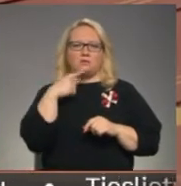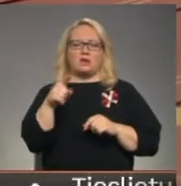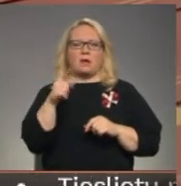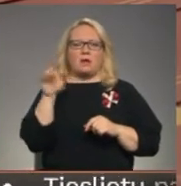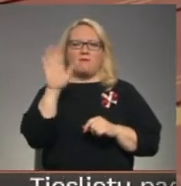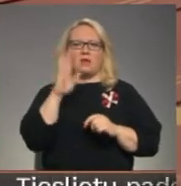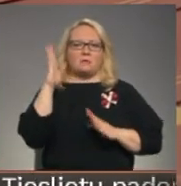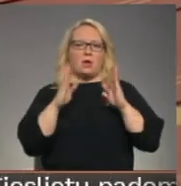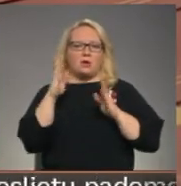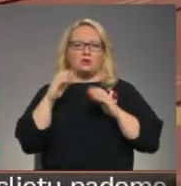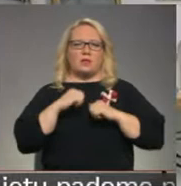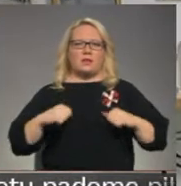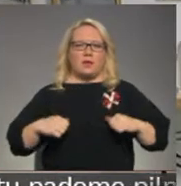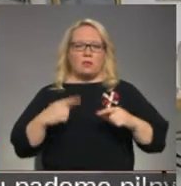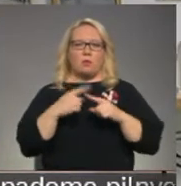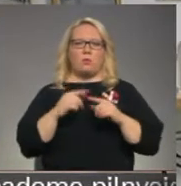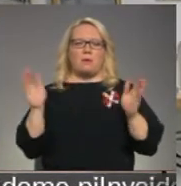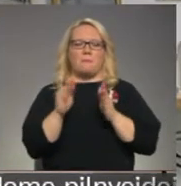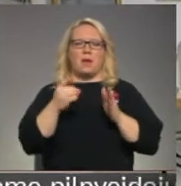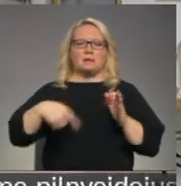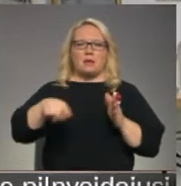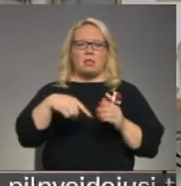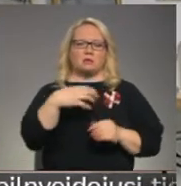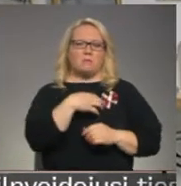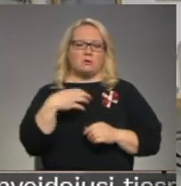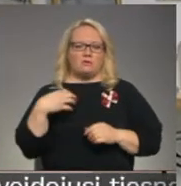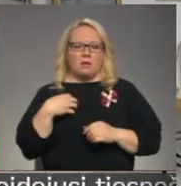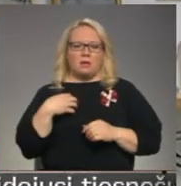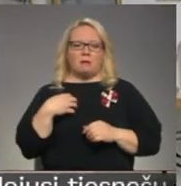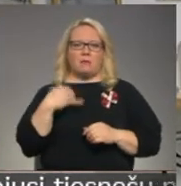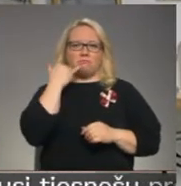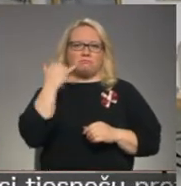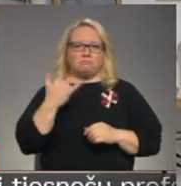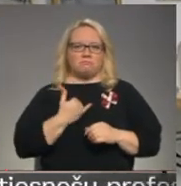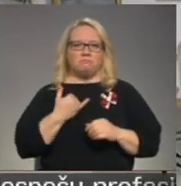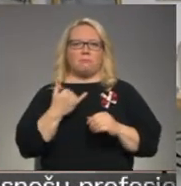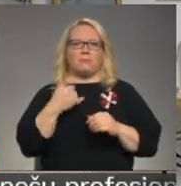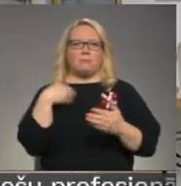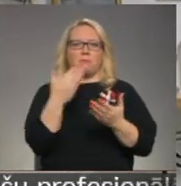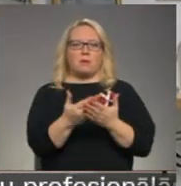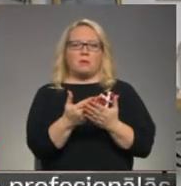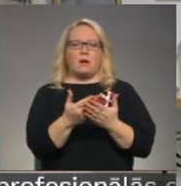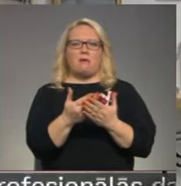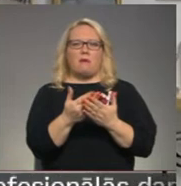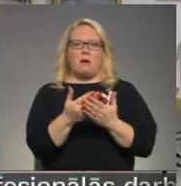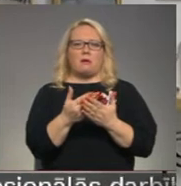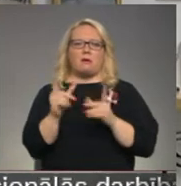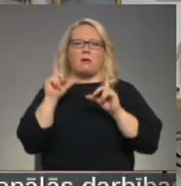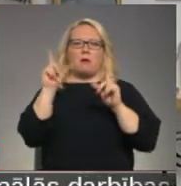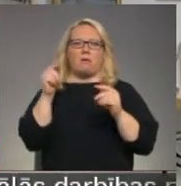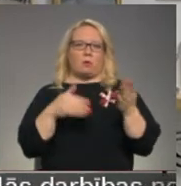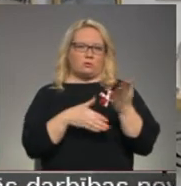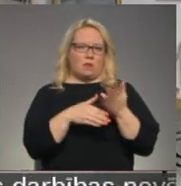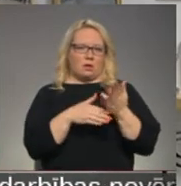un no masa lacis pašvaldības vīrs zvanīja. Tētis piedāvāja, uzveicināja, ka jābrauc, ir